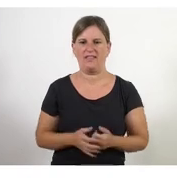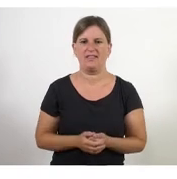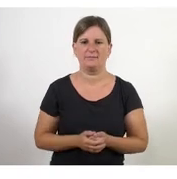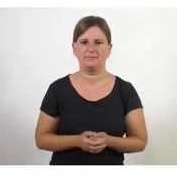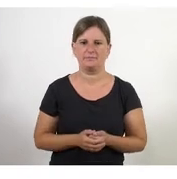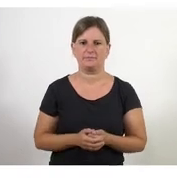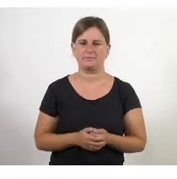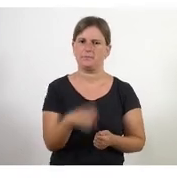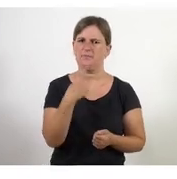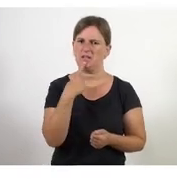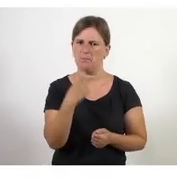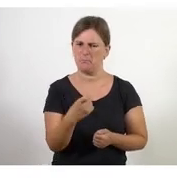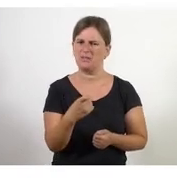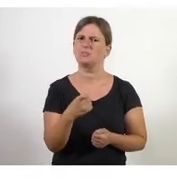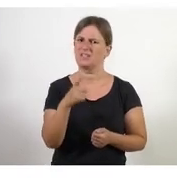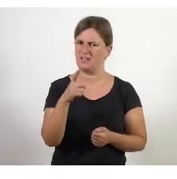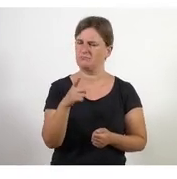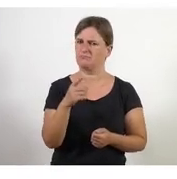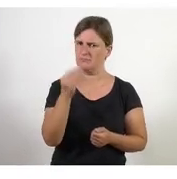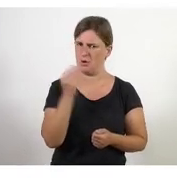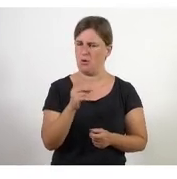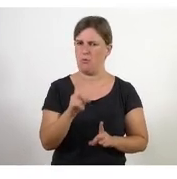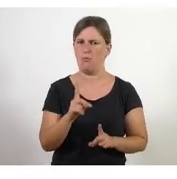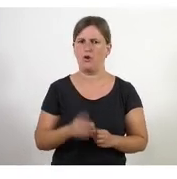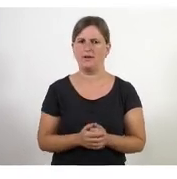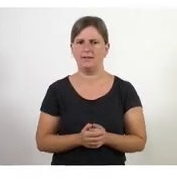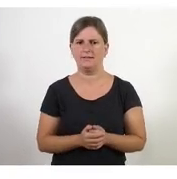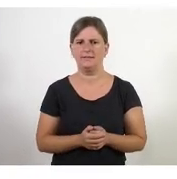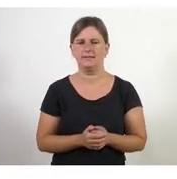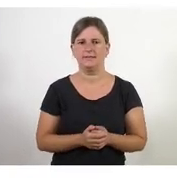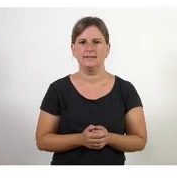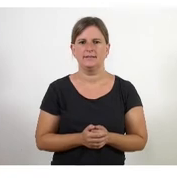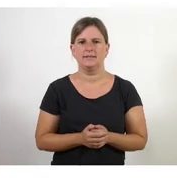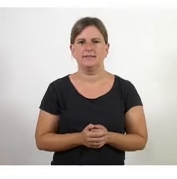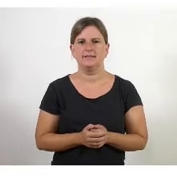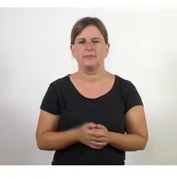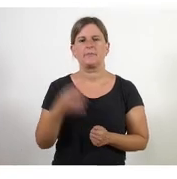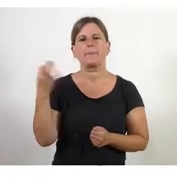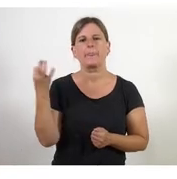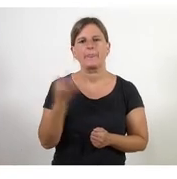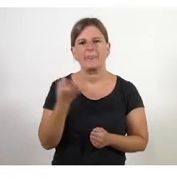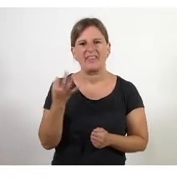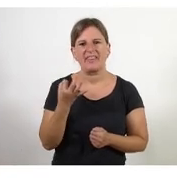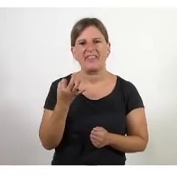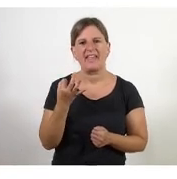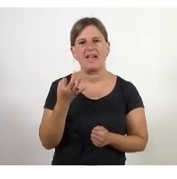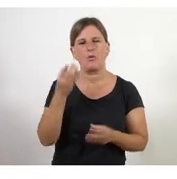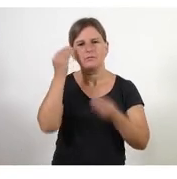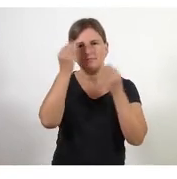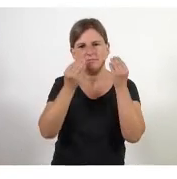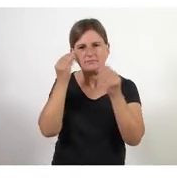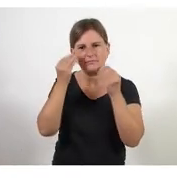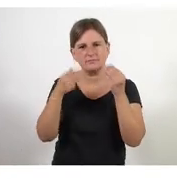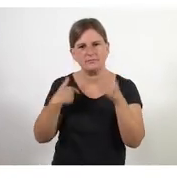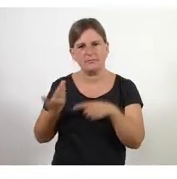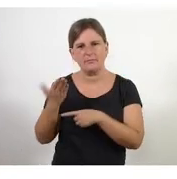aquesta pregunta és molt bona el que hem de ser molt acurats en com ho